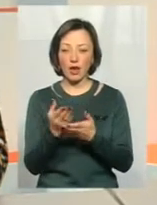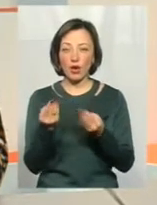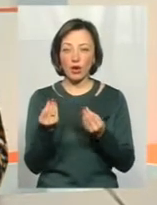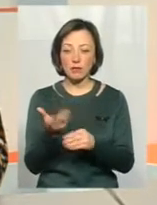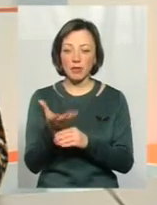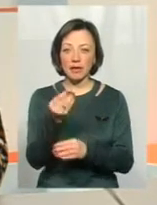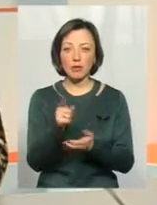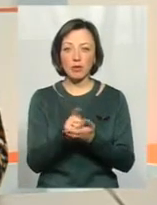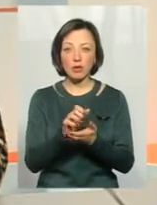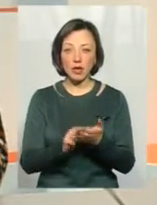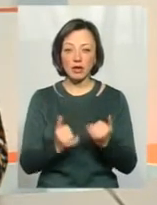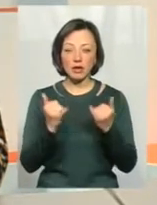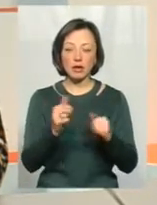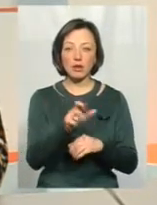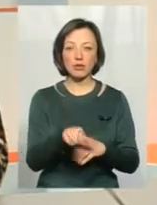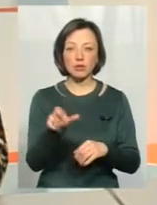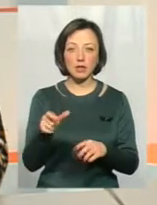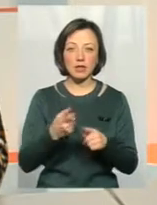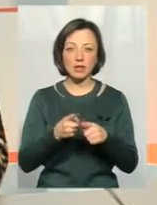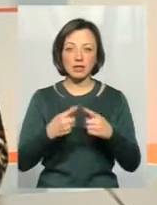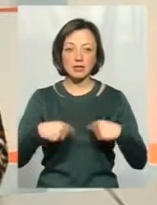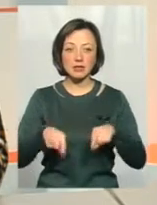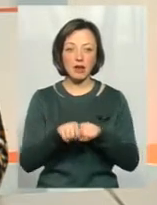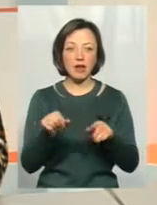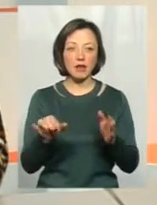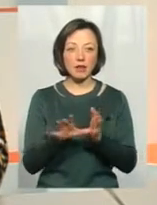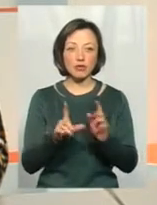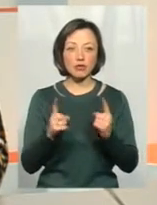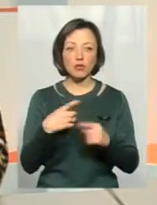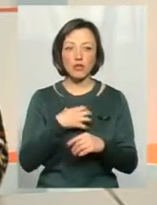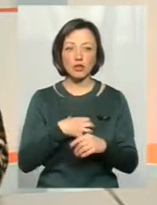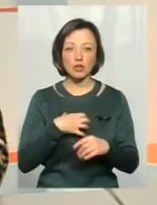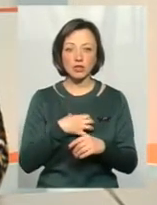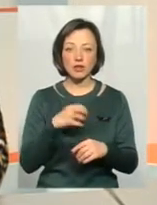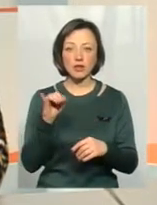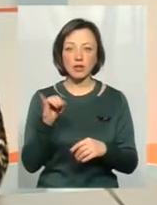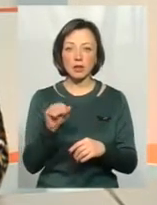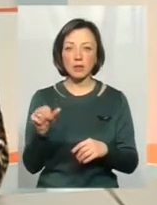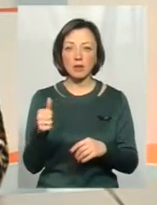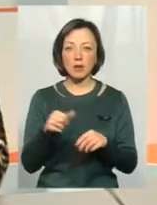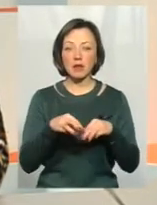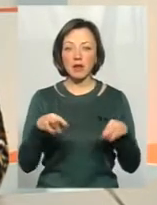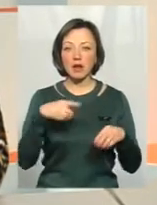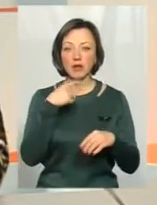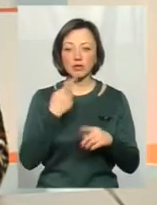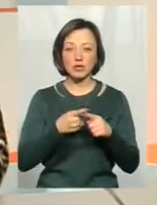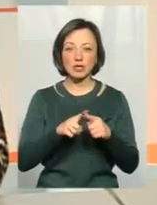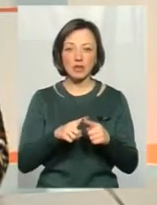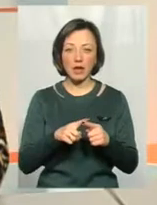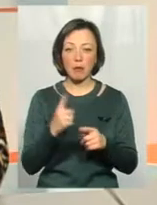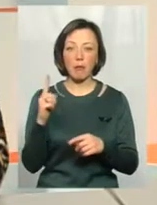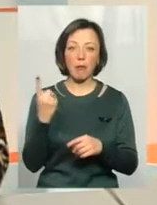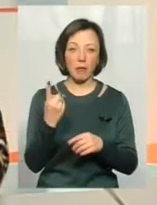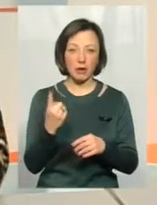ці гроші працюють для людей. І сфера енергетики, чому вона важлива, і чому, там, навіть прем'єр часто говорить, що це пріорітет, і